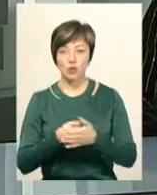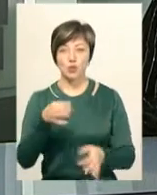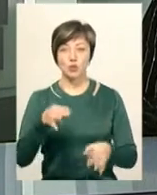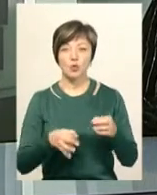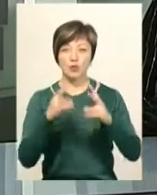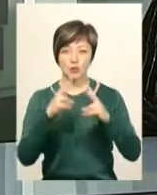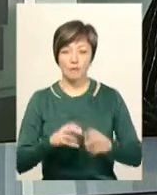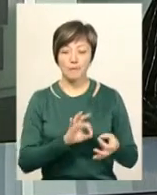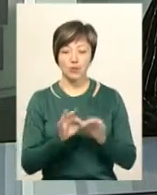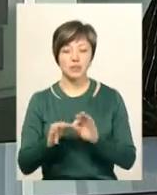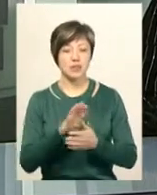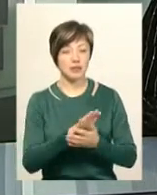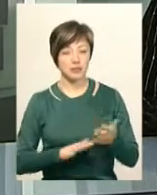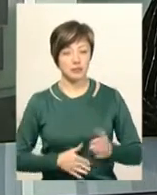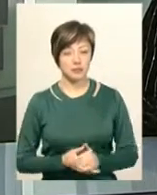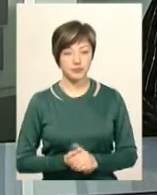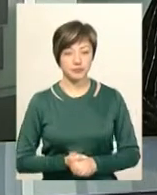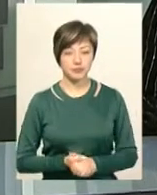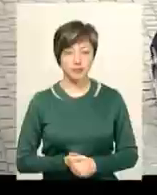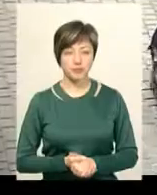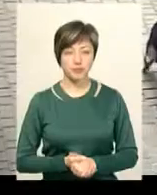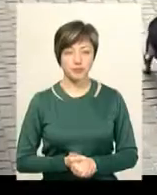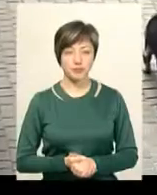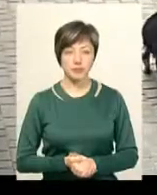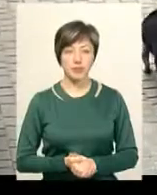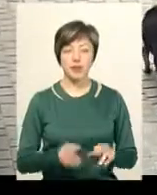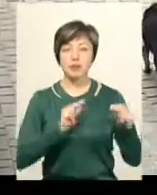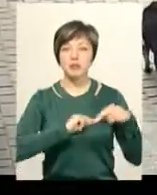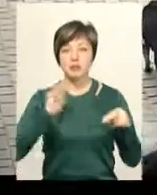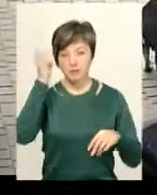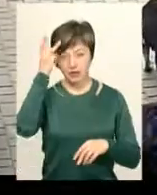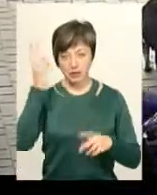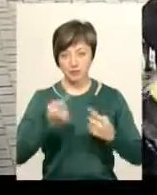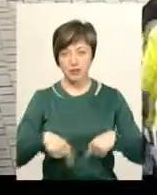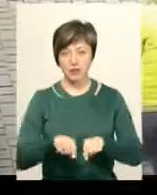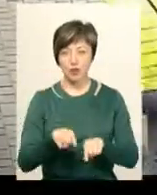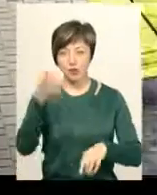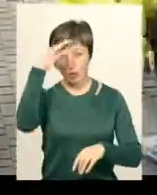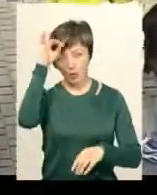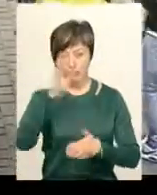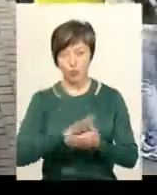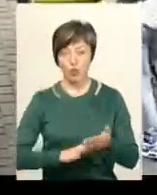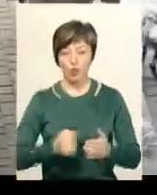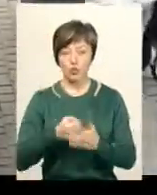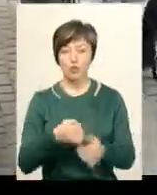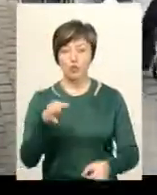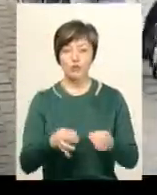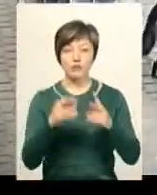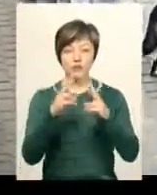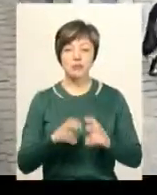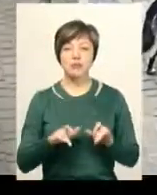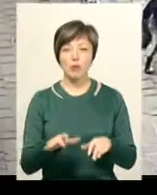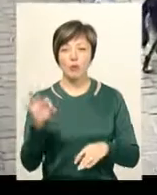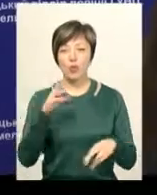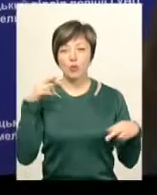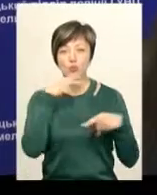розслідування. Подробиці далі в сюжеті. Працівники Хмельницького відділу поліції продовжують досудове розслідування справи про